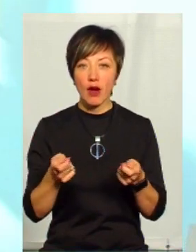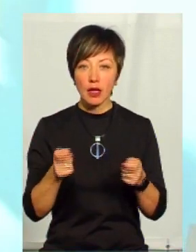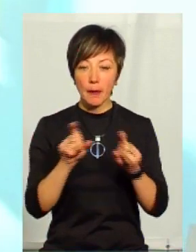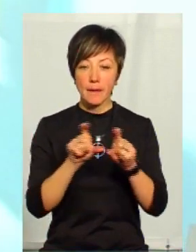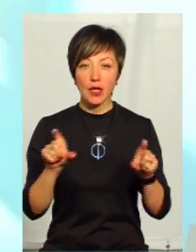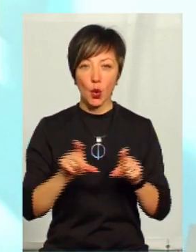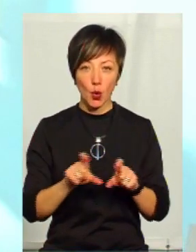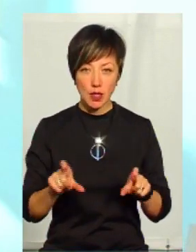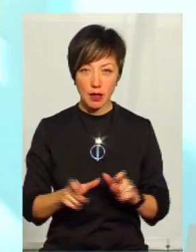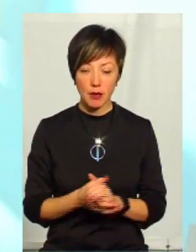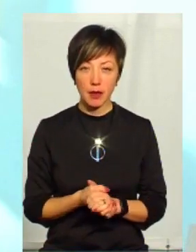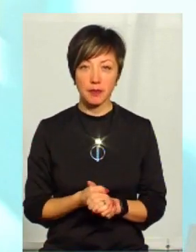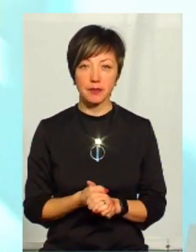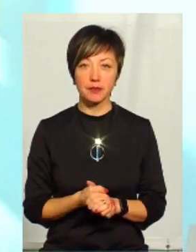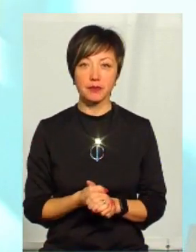структурними підрозділями.